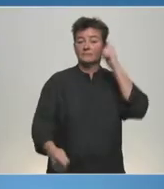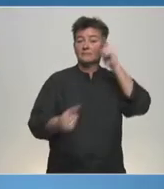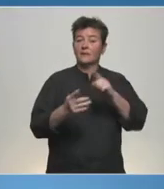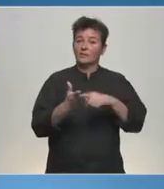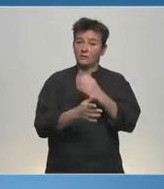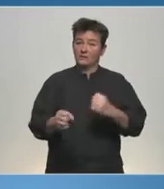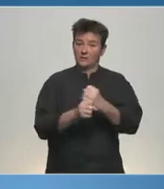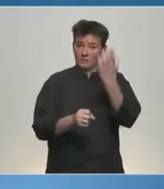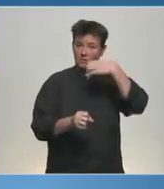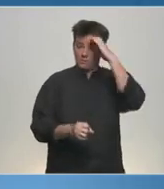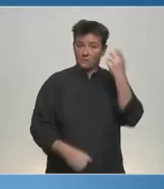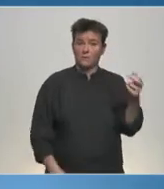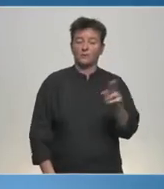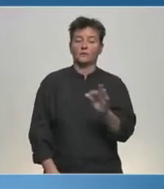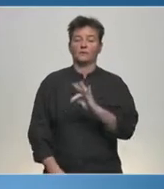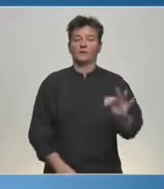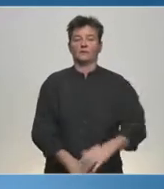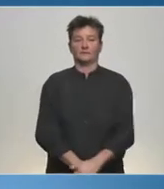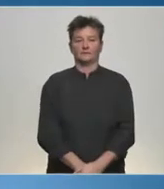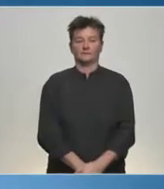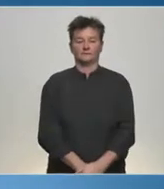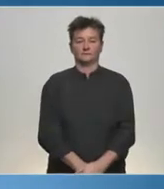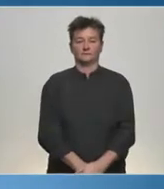Pour refonder l'Europe et pour rétablir la France.